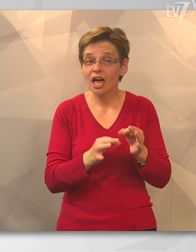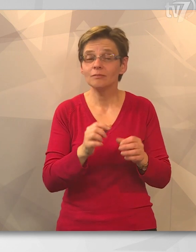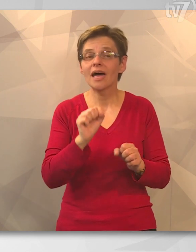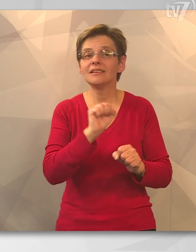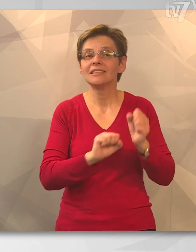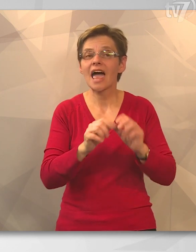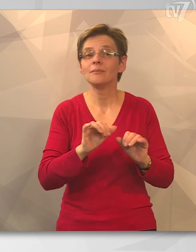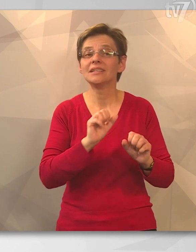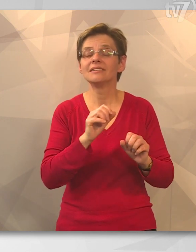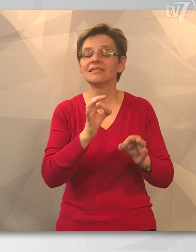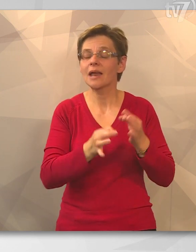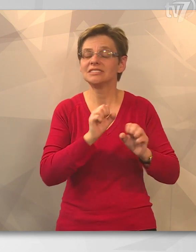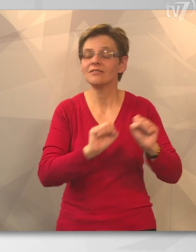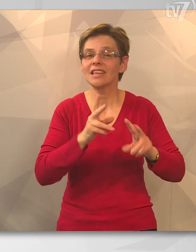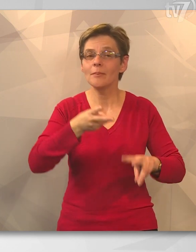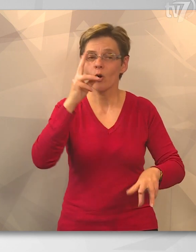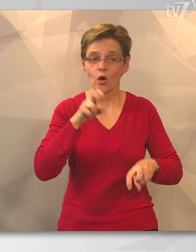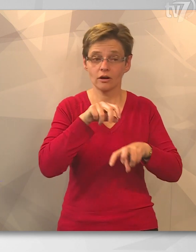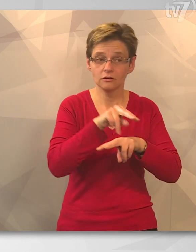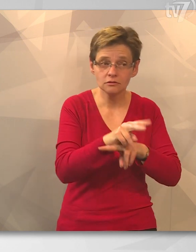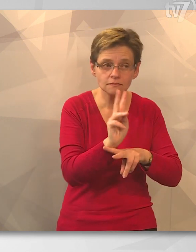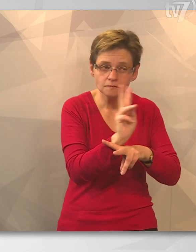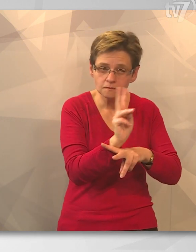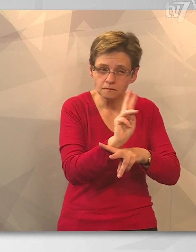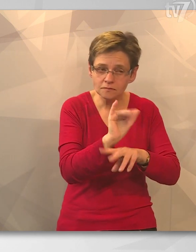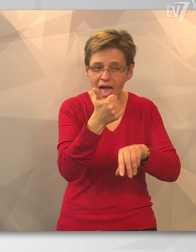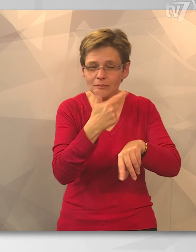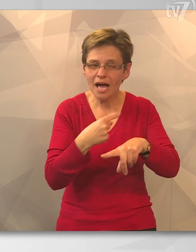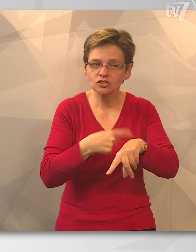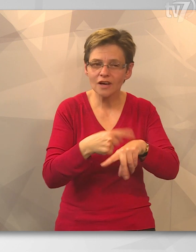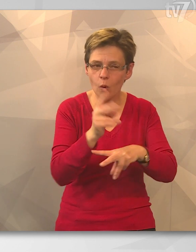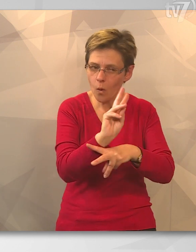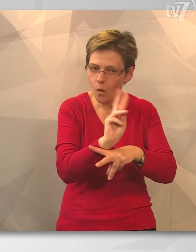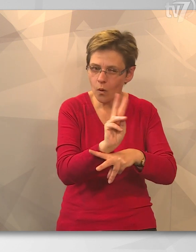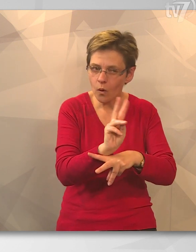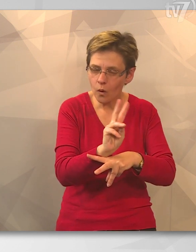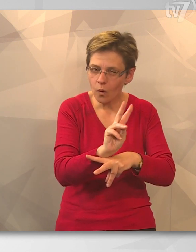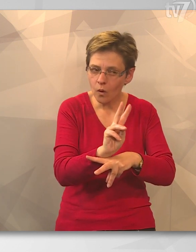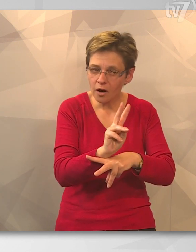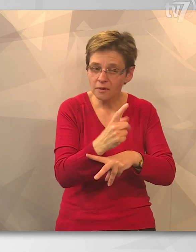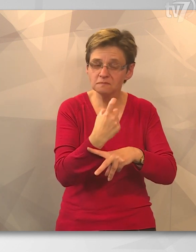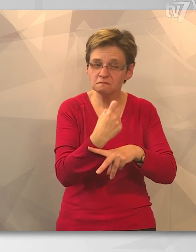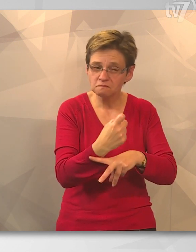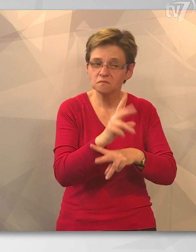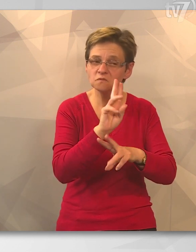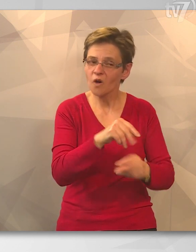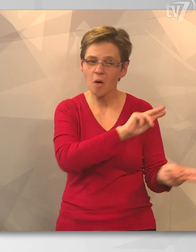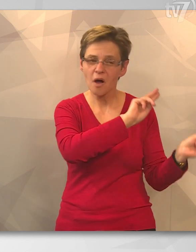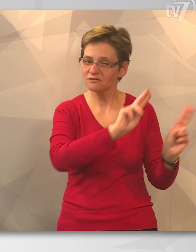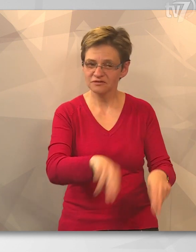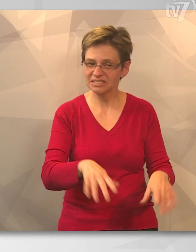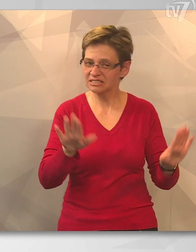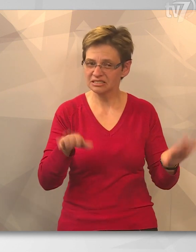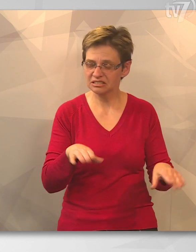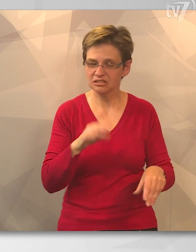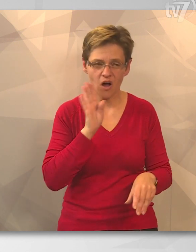Ebben az esetben a természetvédelmi őr kimenva a helyszínre, egy óráig, másfél óráig figyeli ezt az otthagyott fészeket, és meggyőződik arról, hogy a